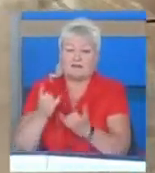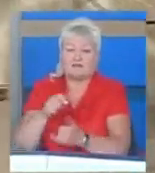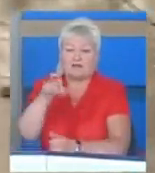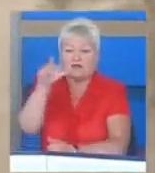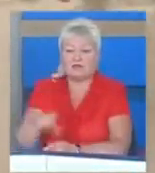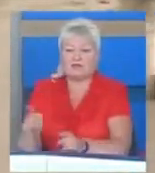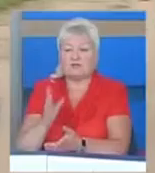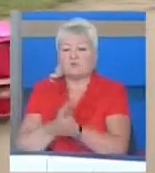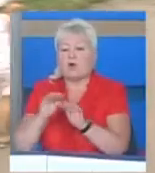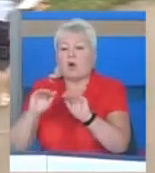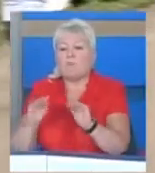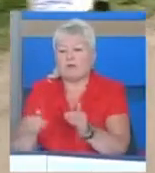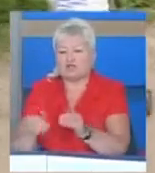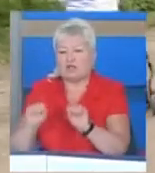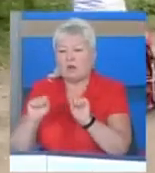дещо обмежені можливості.